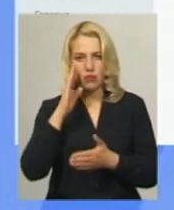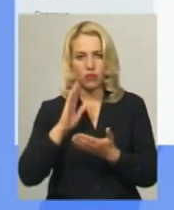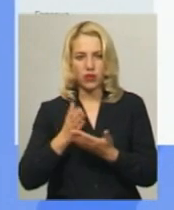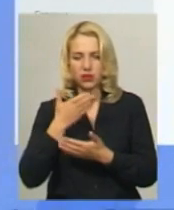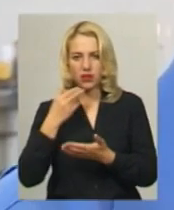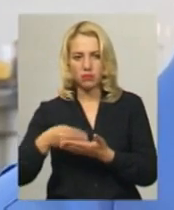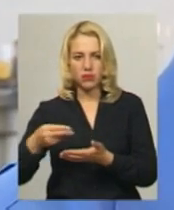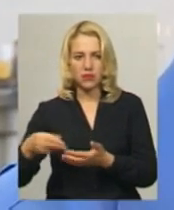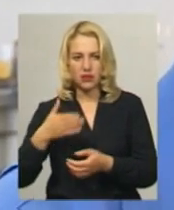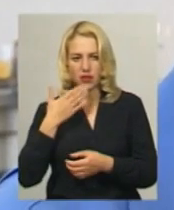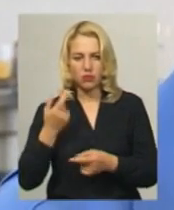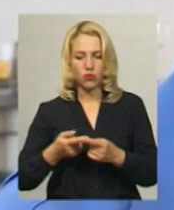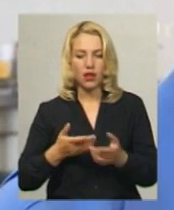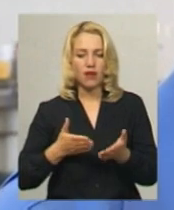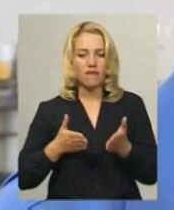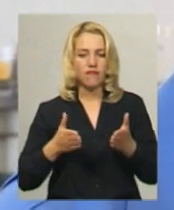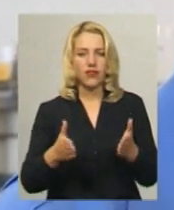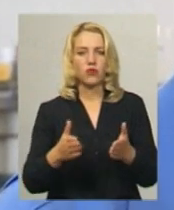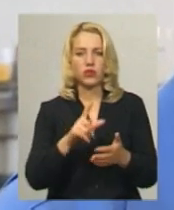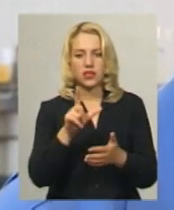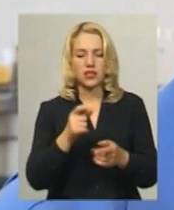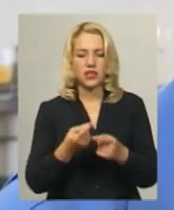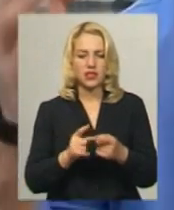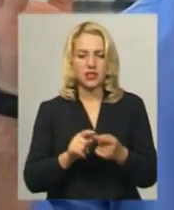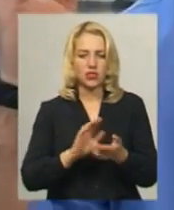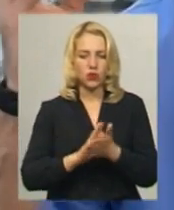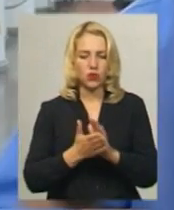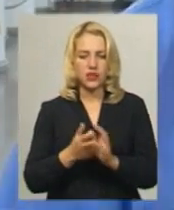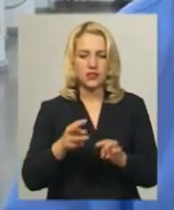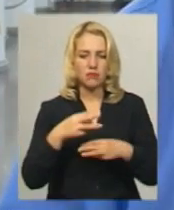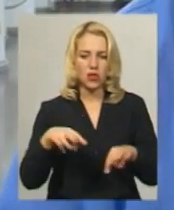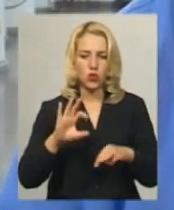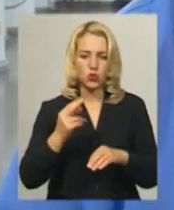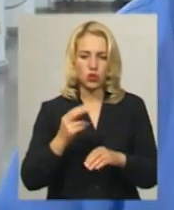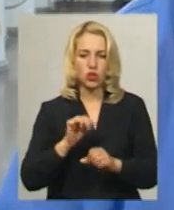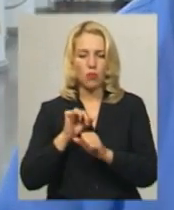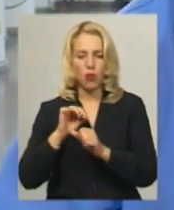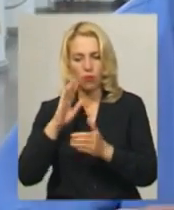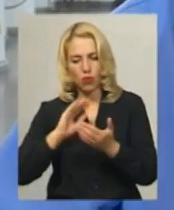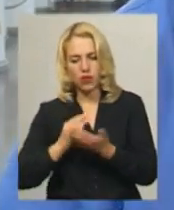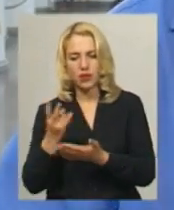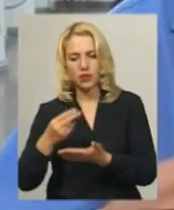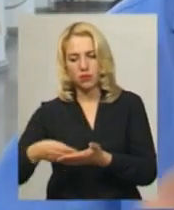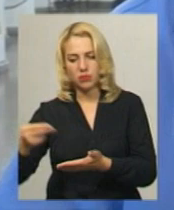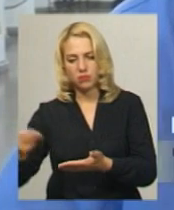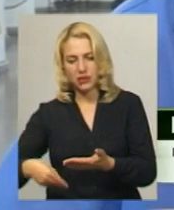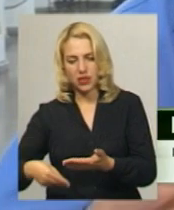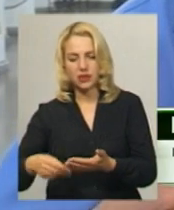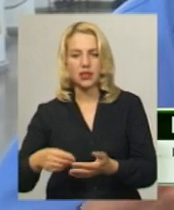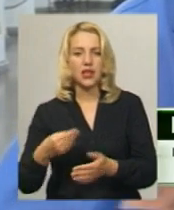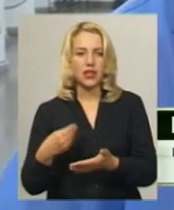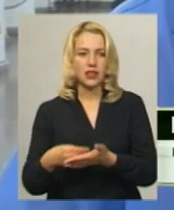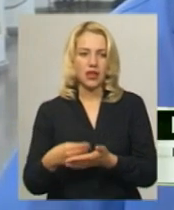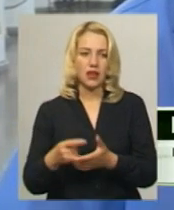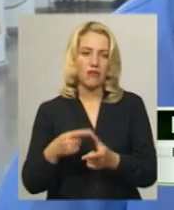підписало. Виходів із ситуації, говорить, два. Перший Мінсосполітика так і підпише тарифи, другий такий. Давайте просто винесемо це на